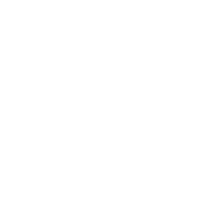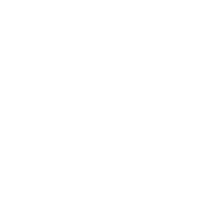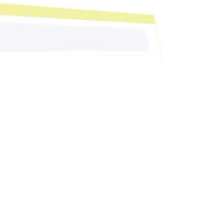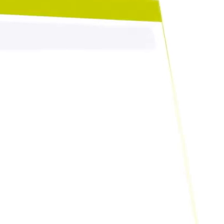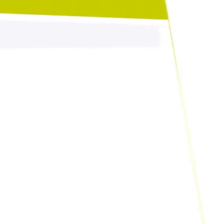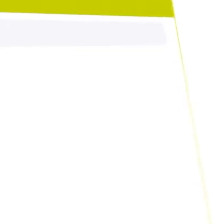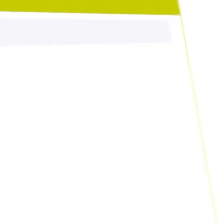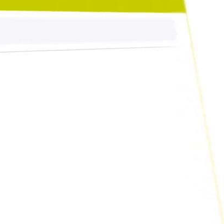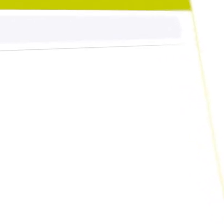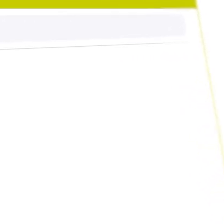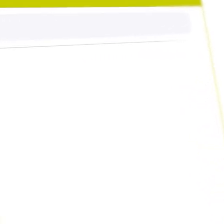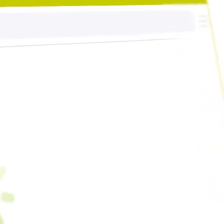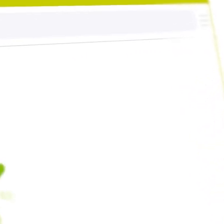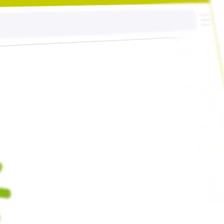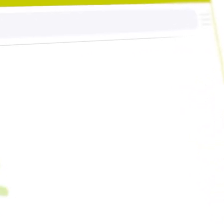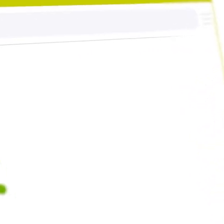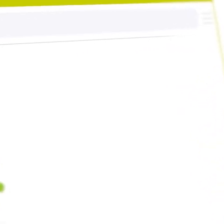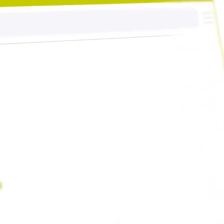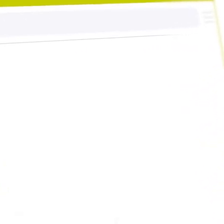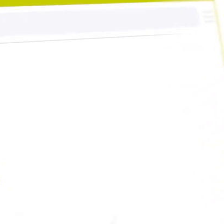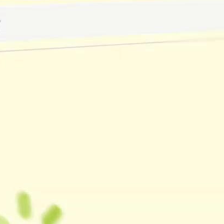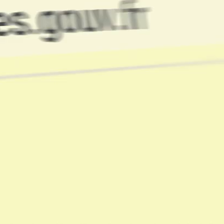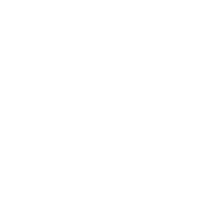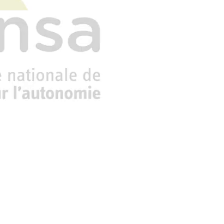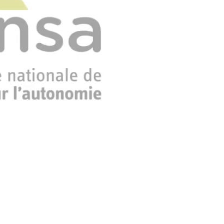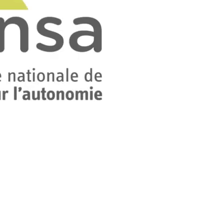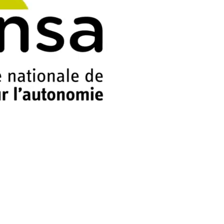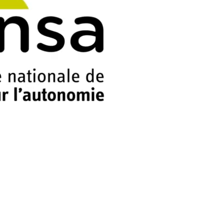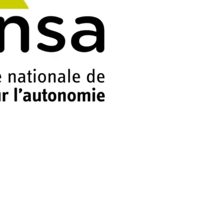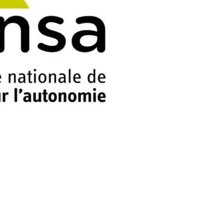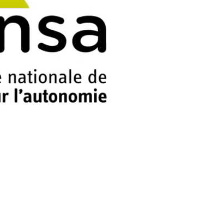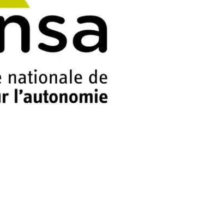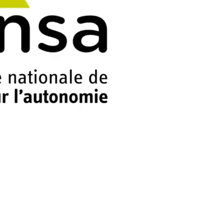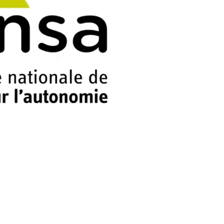Ensemble pour l'autonomie avec le portail pour les personnes âgées.gouv.fr et le plan anti-chute. Sous